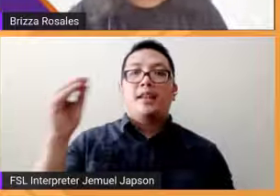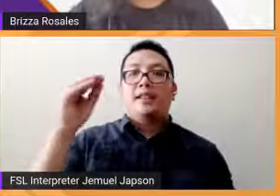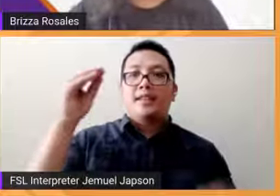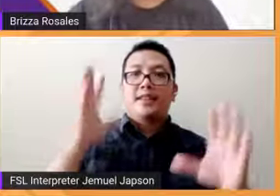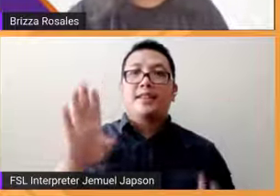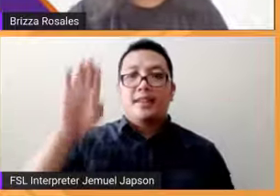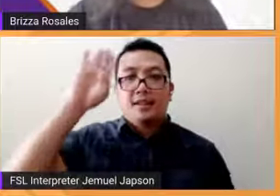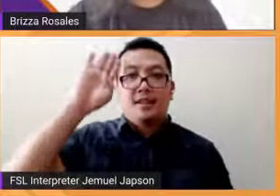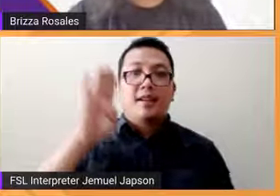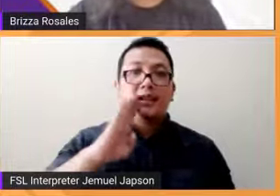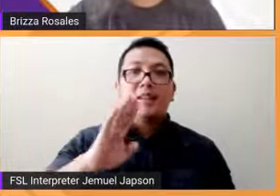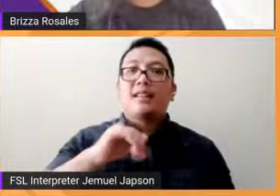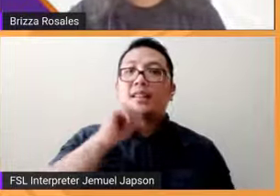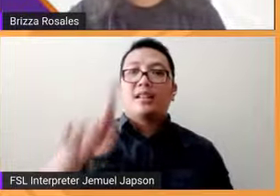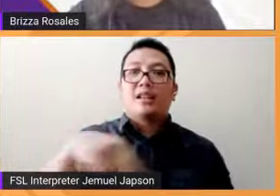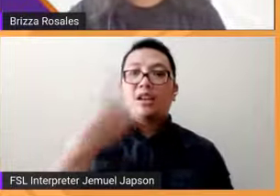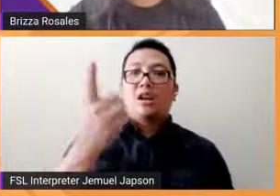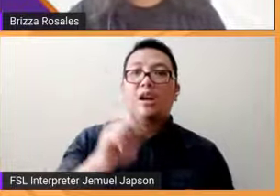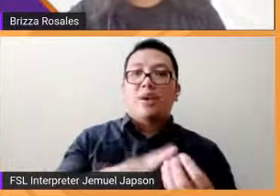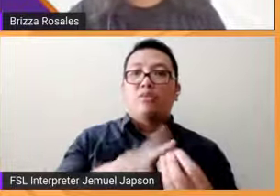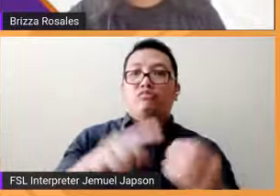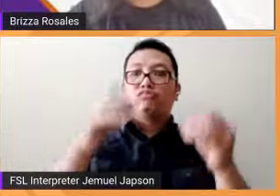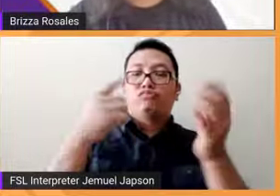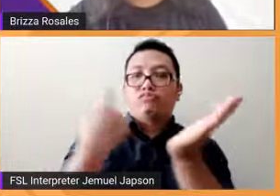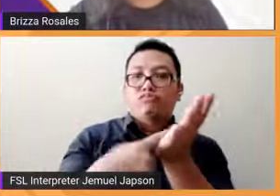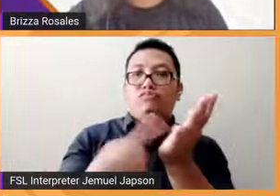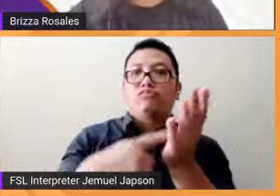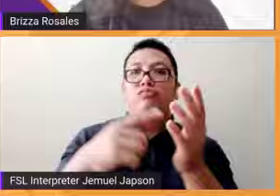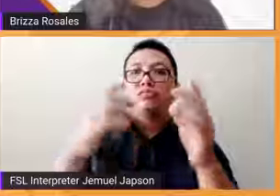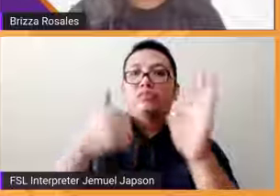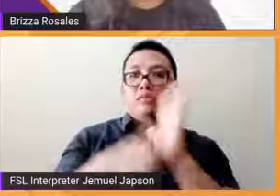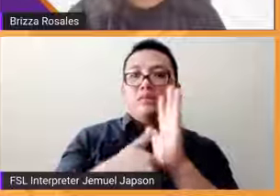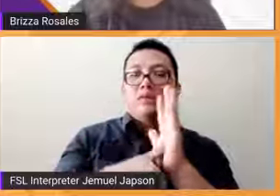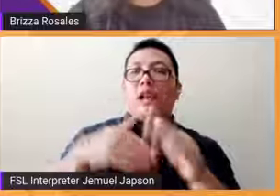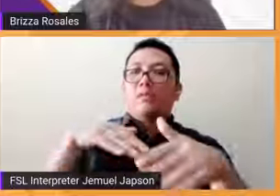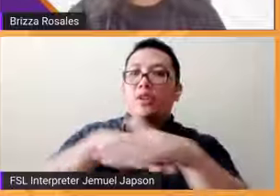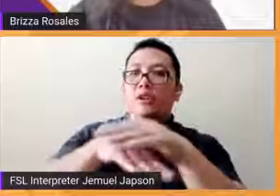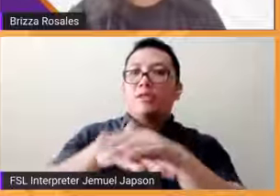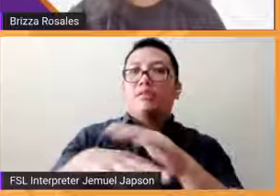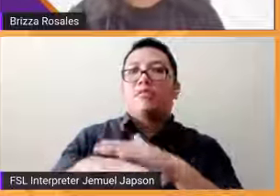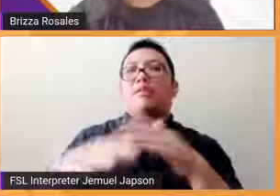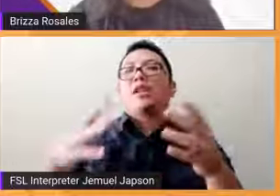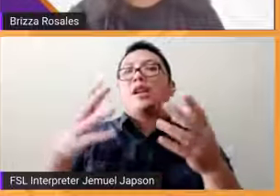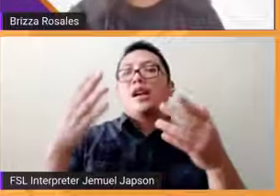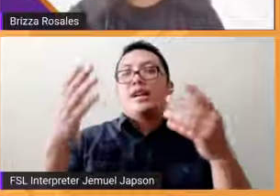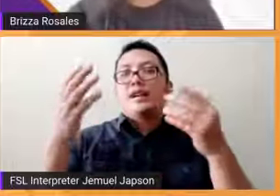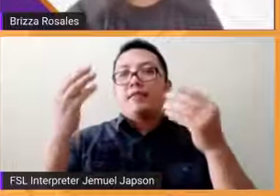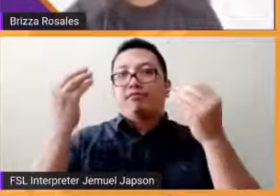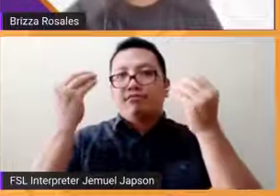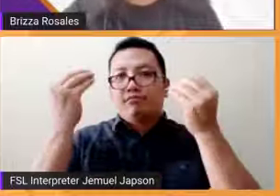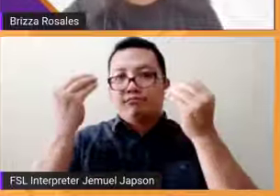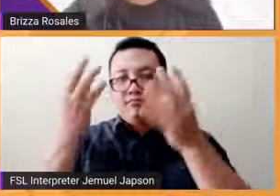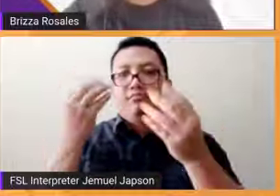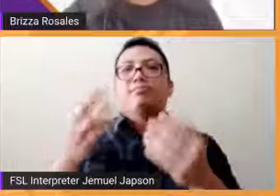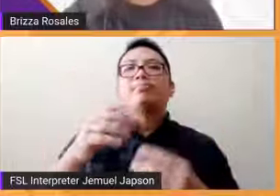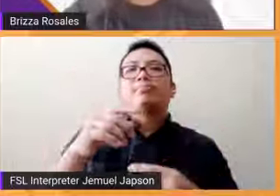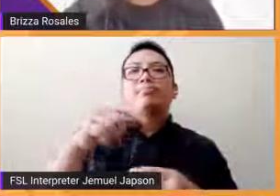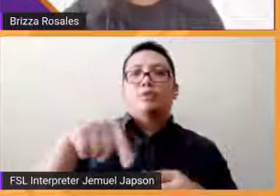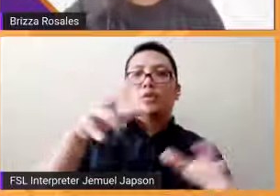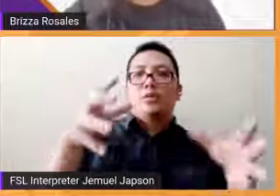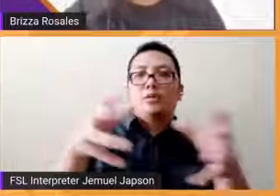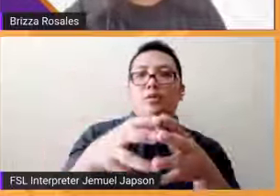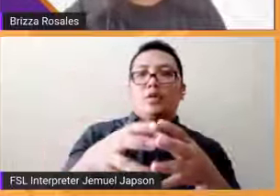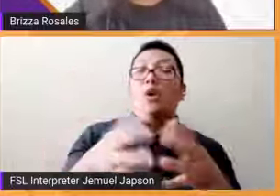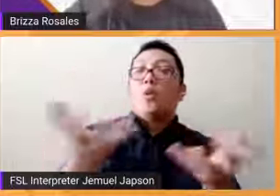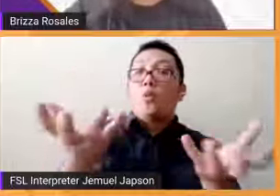eleksyon usapin din po ito ng accessibility ng election information sa ating mga vulnerable sectors dahil hangad po